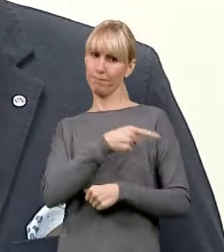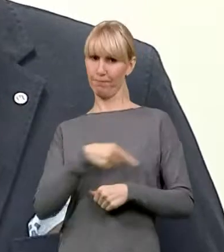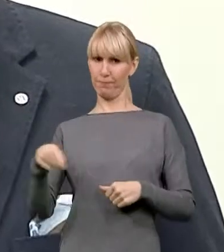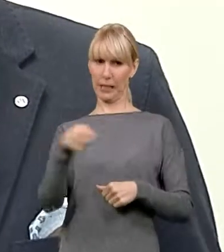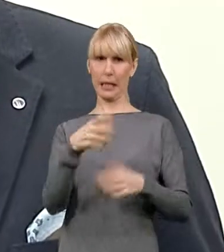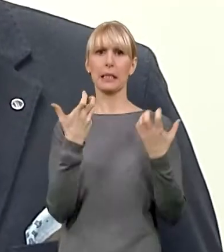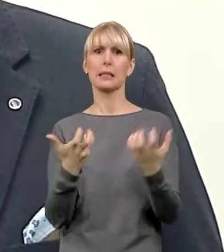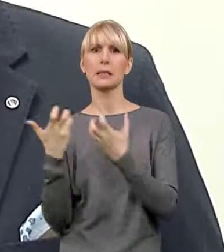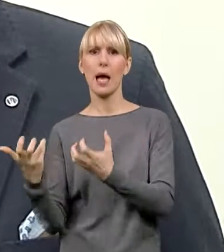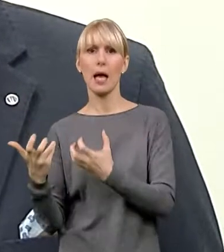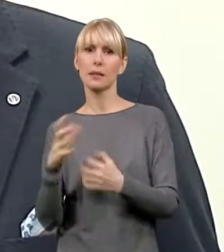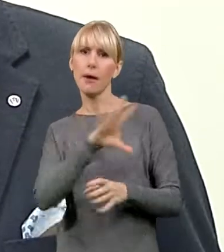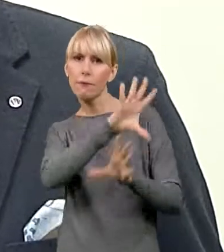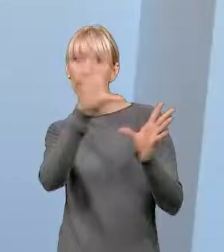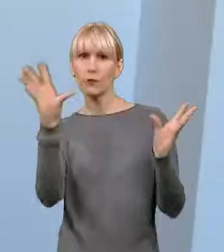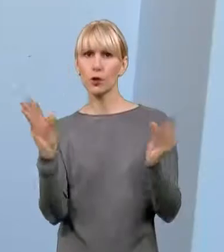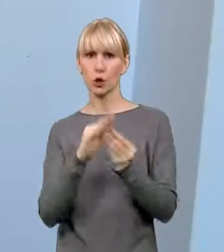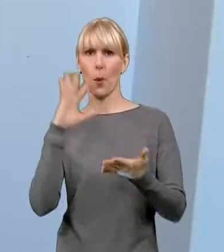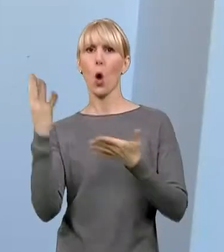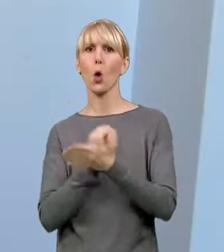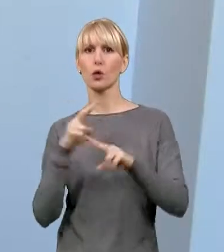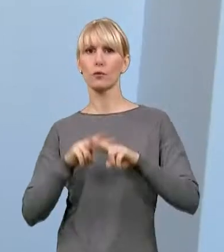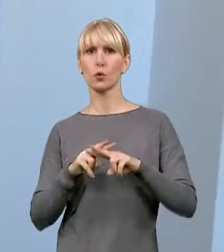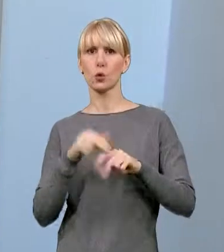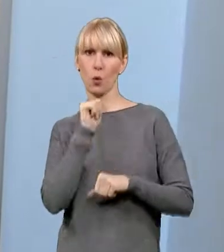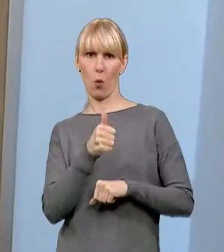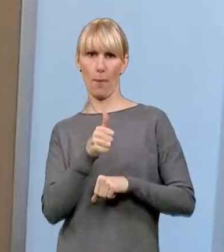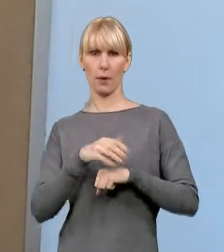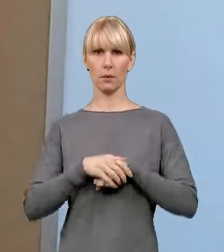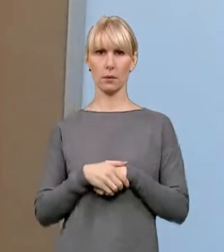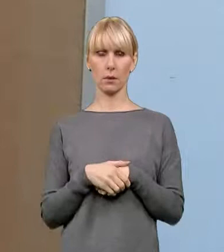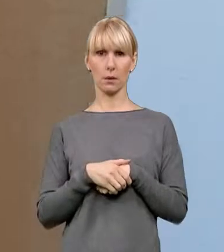i namawiam przedsiębiorców do korzystania z funduszy europejskich.